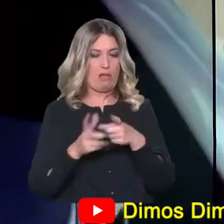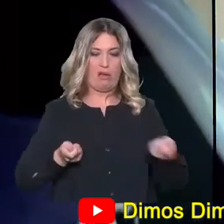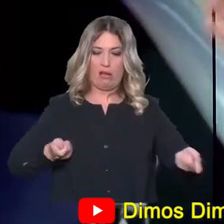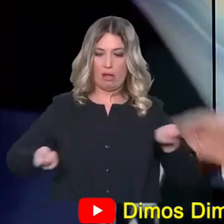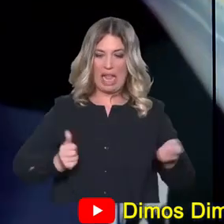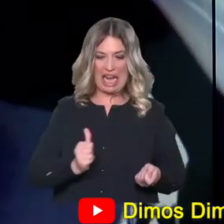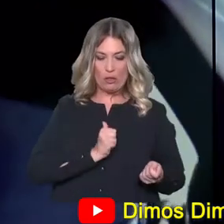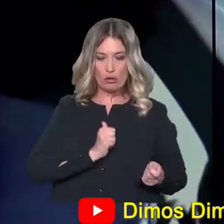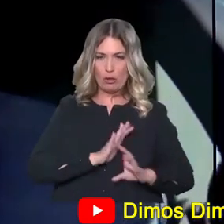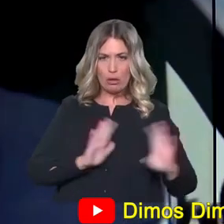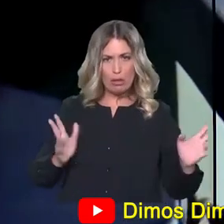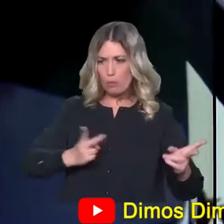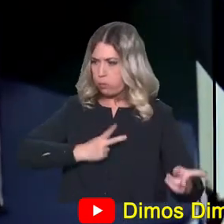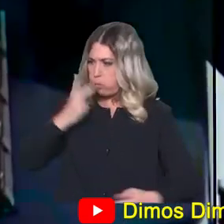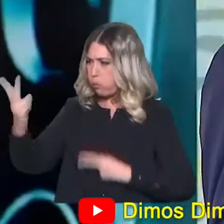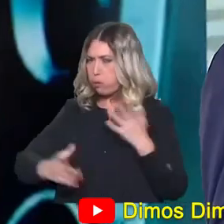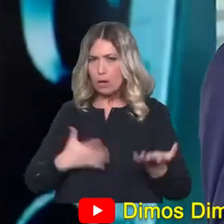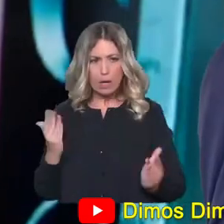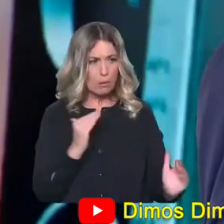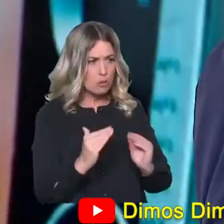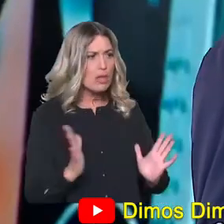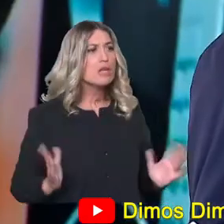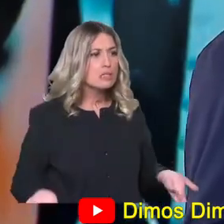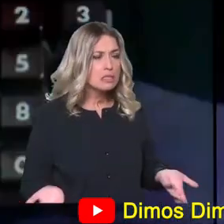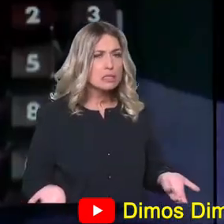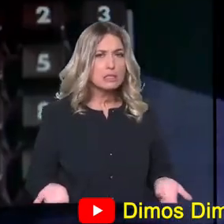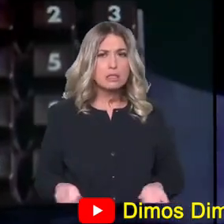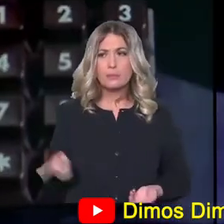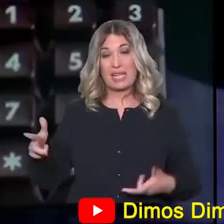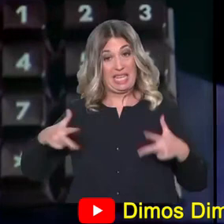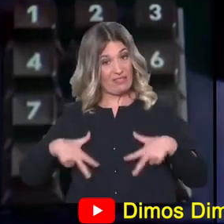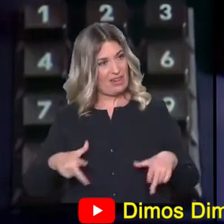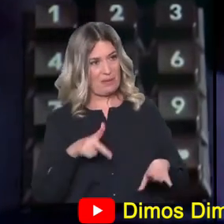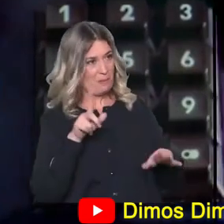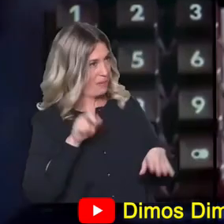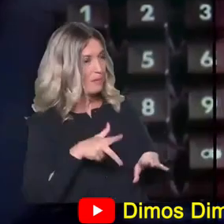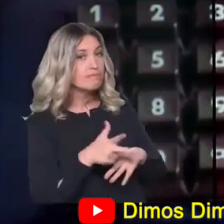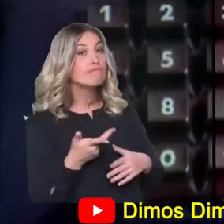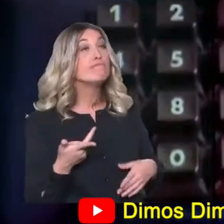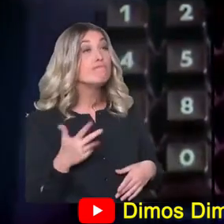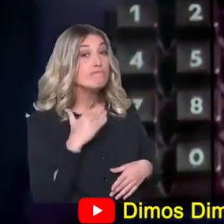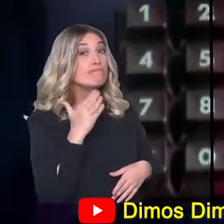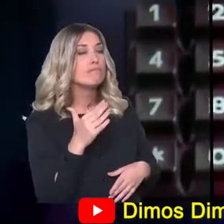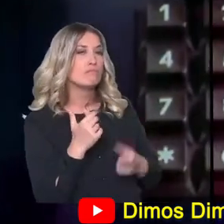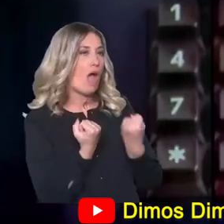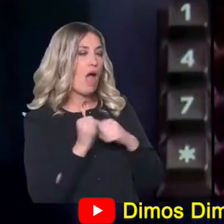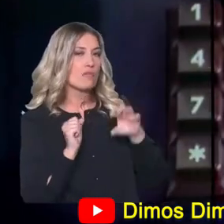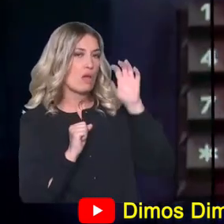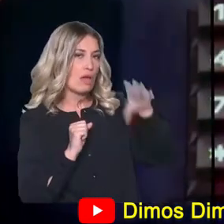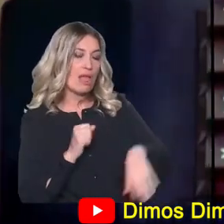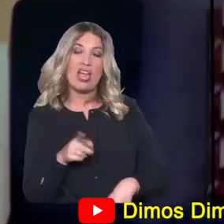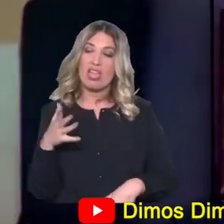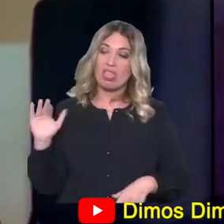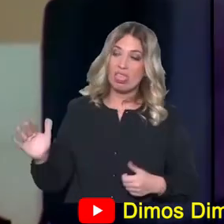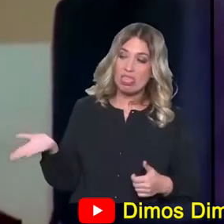άνεξα αλλάγκτα, έχει κάνει προσπάθεια η κυβέρνηση να βάλει ένα πλαίσιο, δεν δουλεύει όμως. Θέλει άλλα